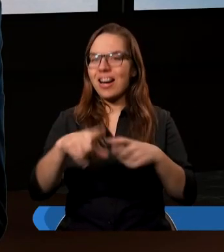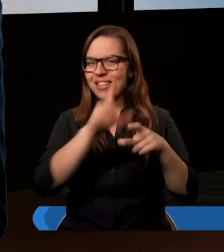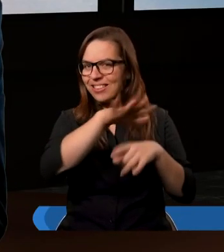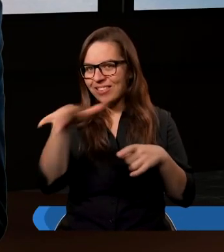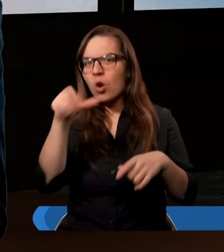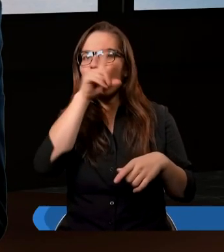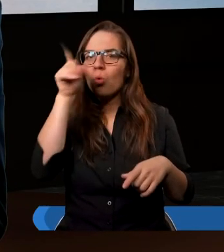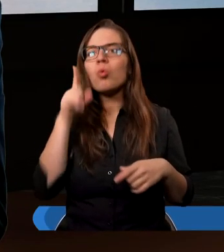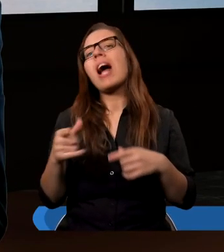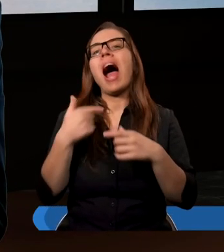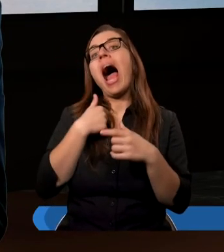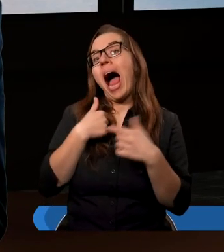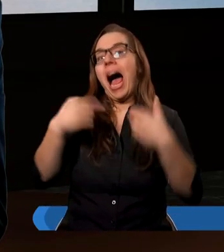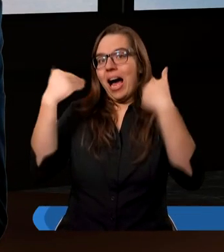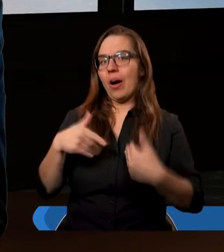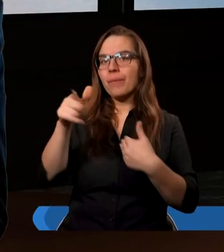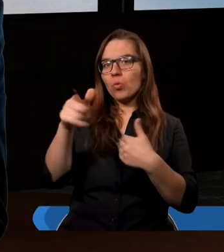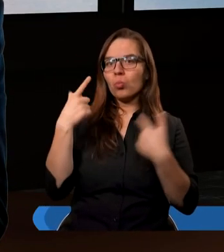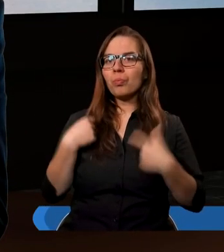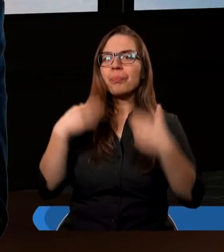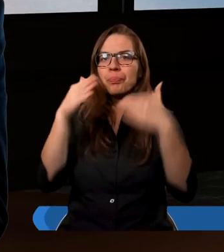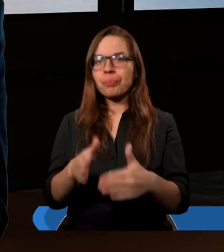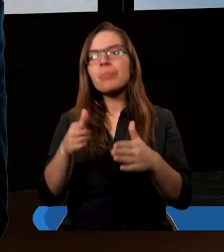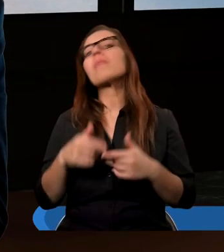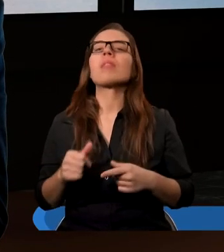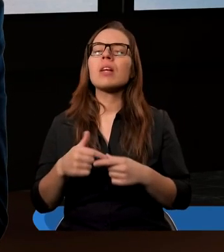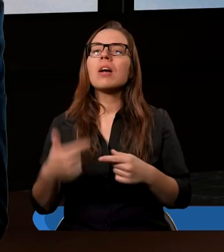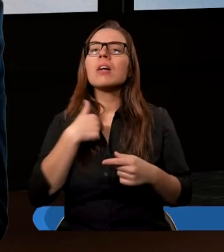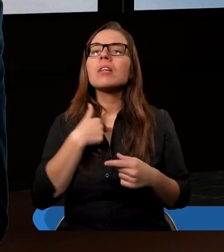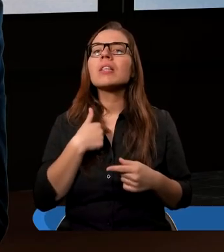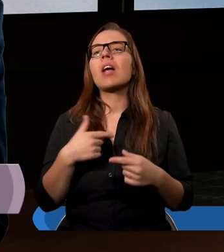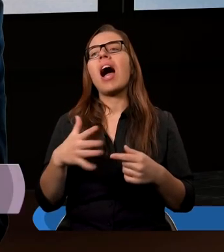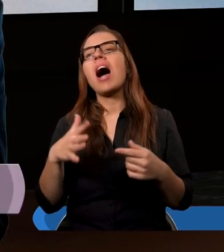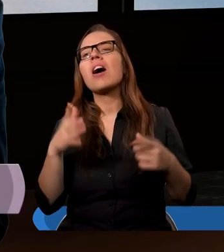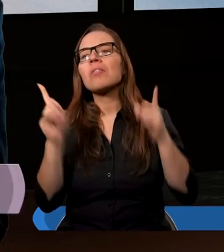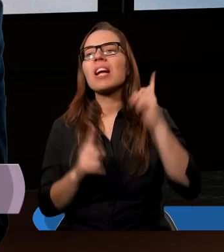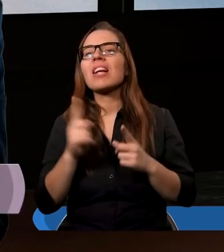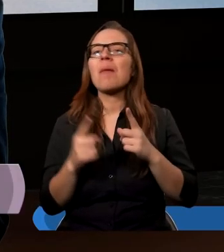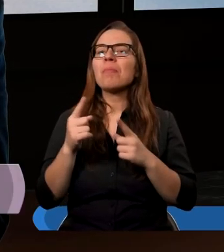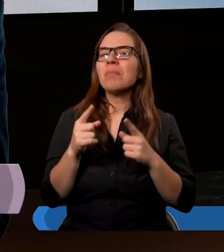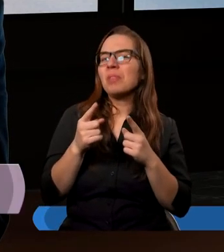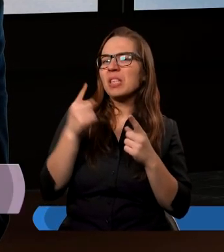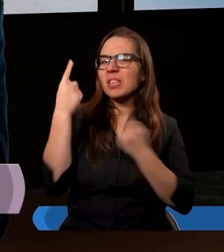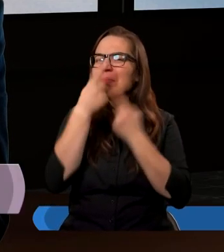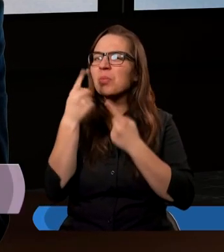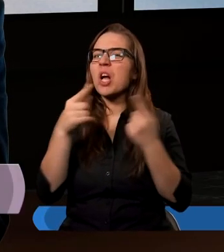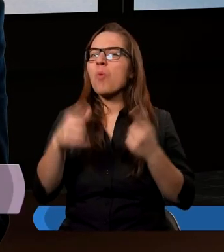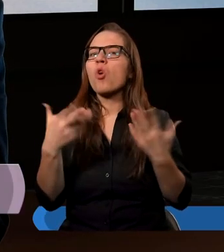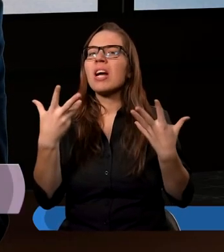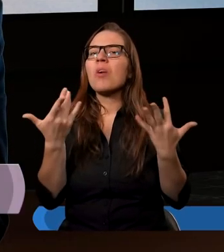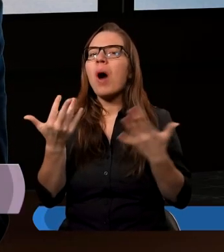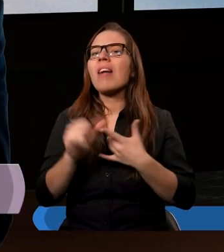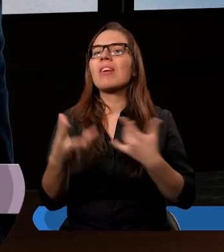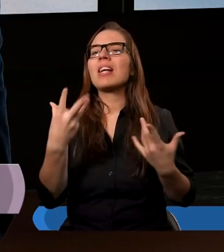Najmniej u mnie. Mnie pasuje być nieuczciwym. Ale i z